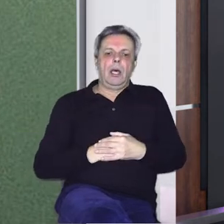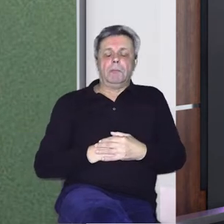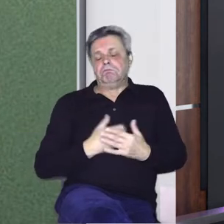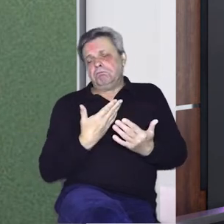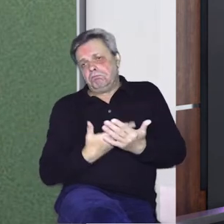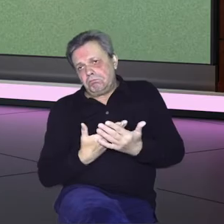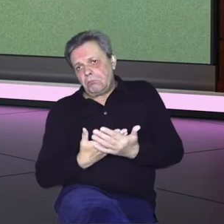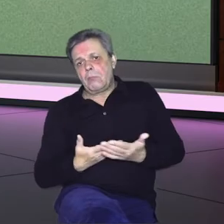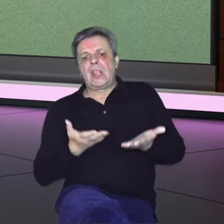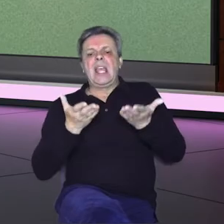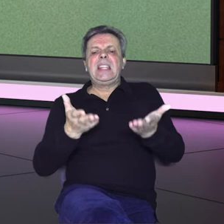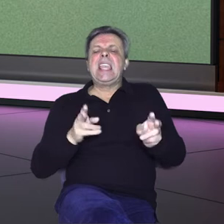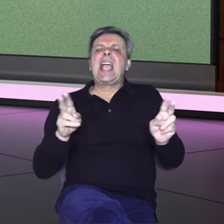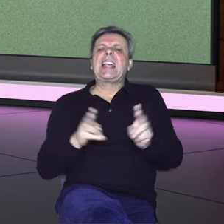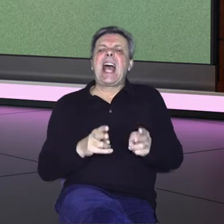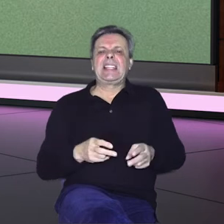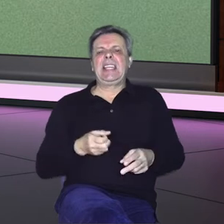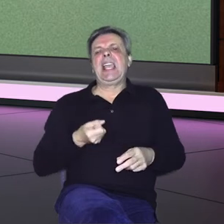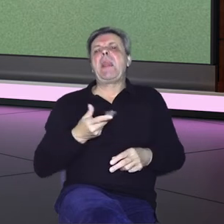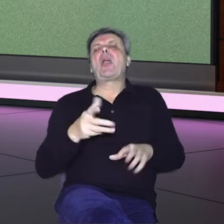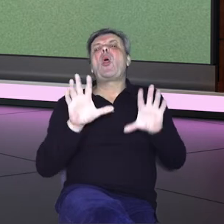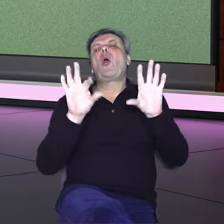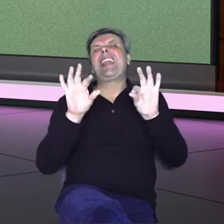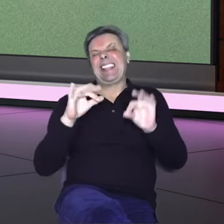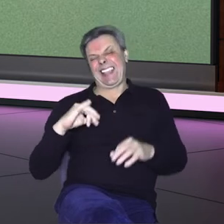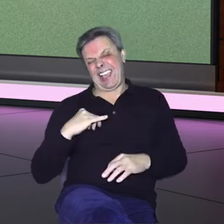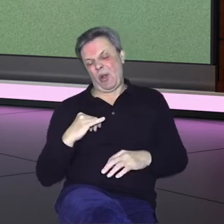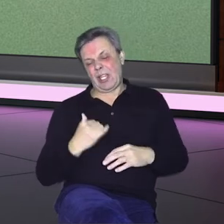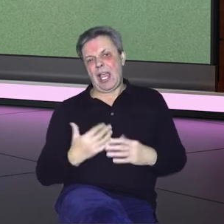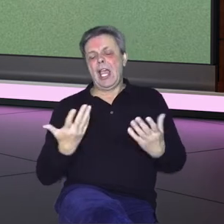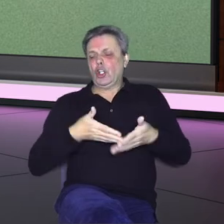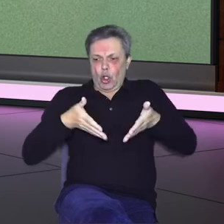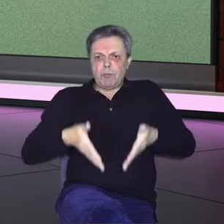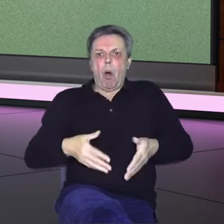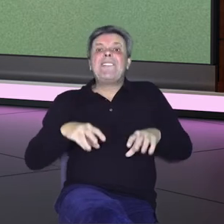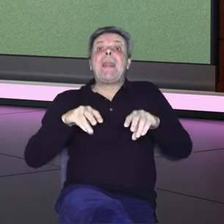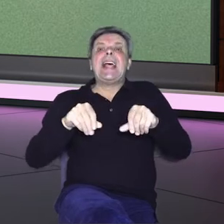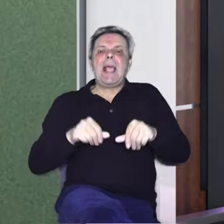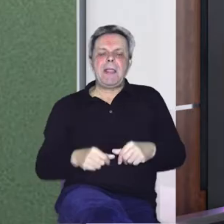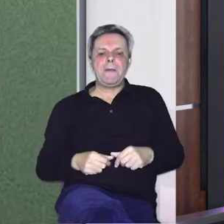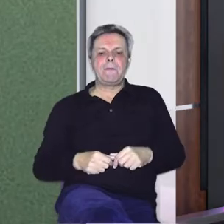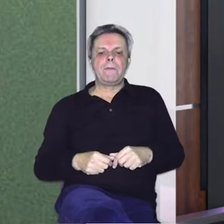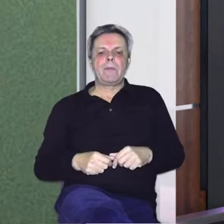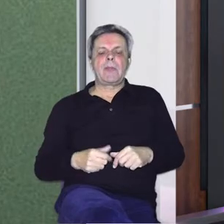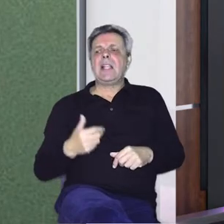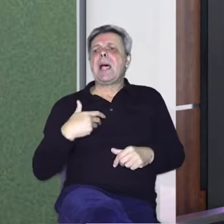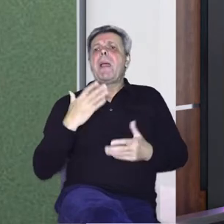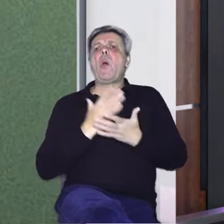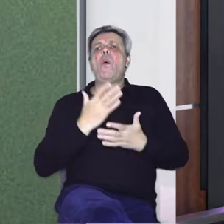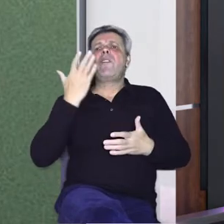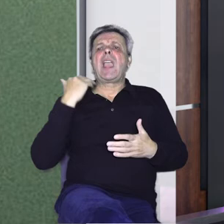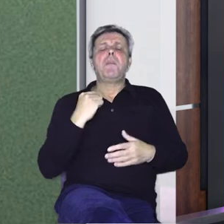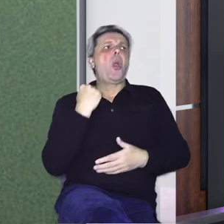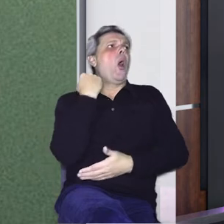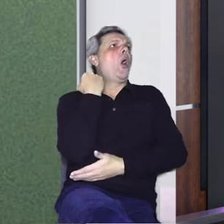Prema tome tih kratkih par desetaka godina što smo ovdje na zemlji, za mene uvijek